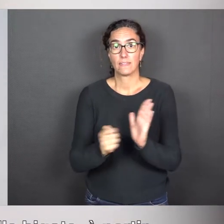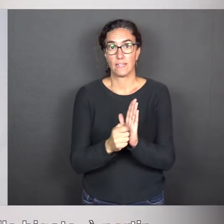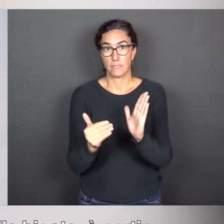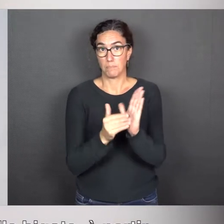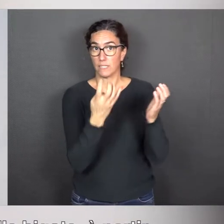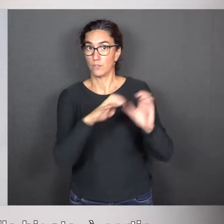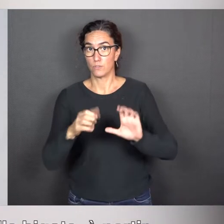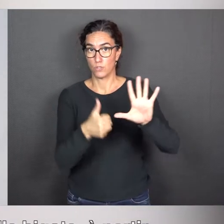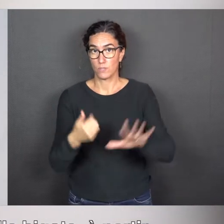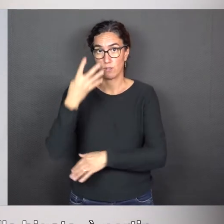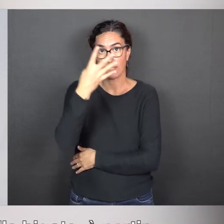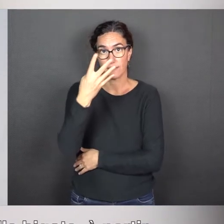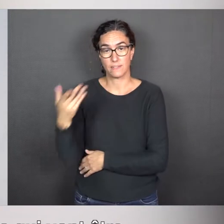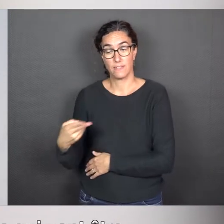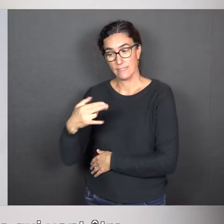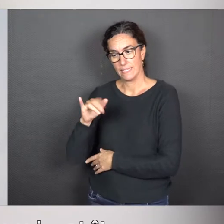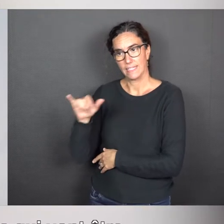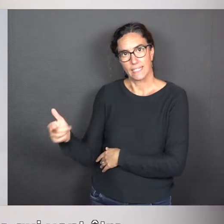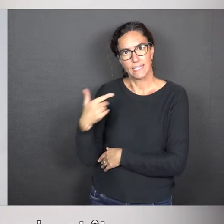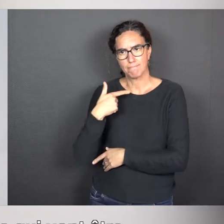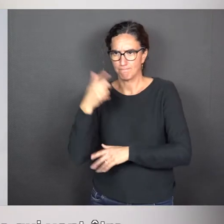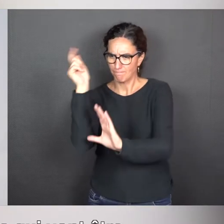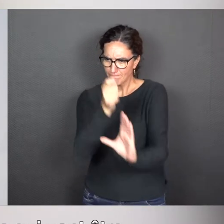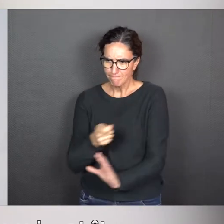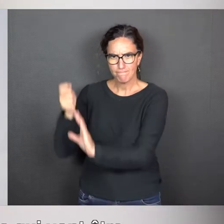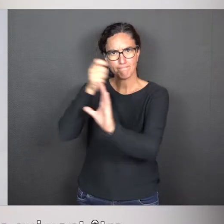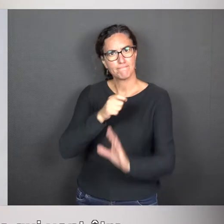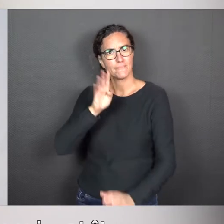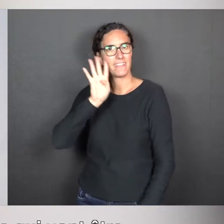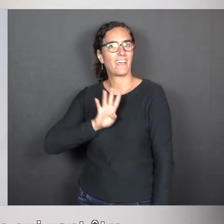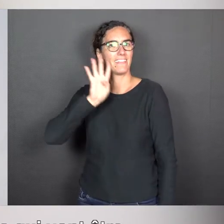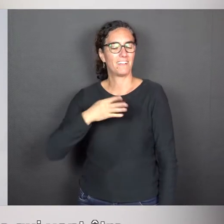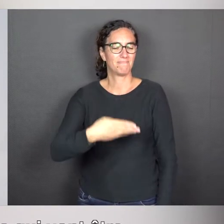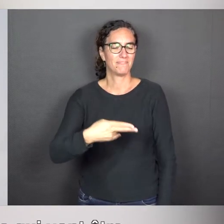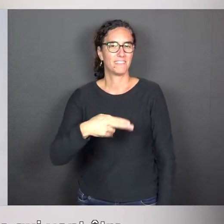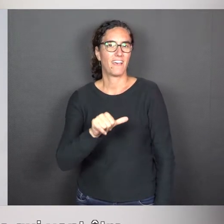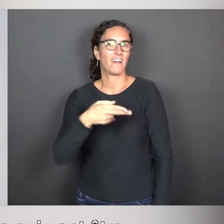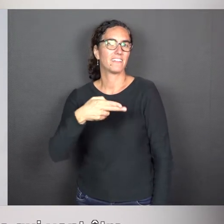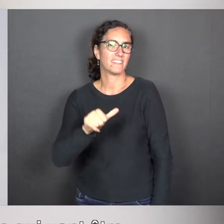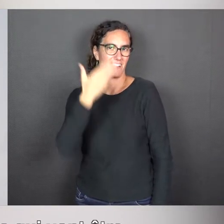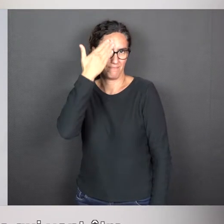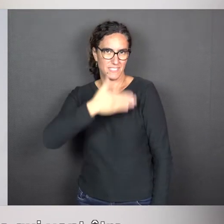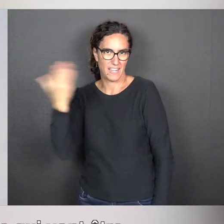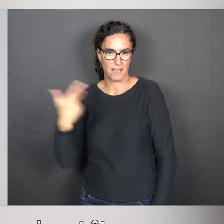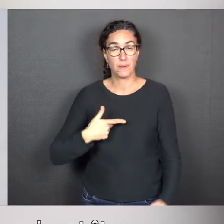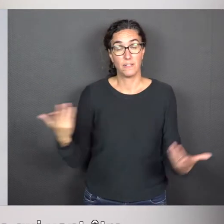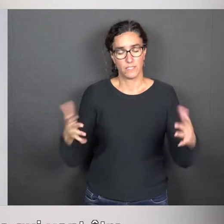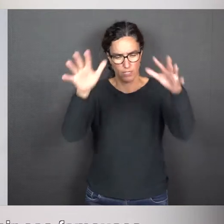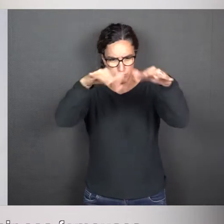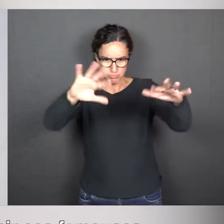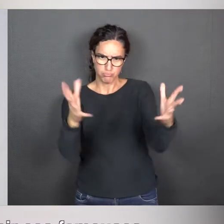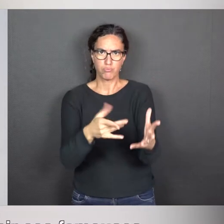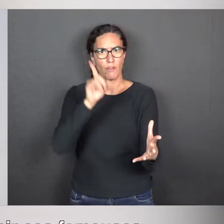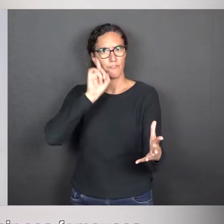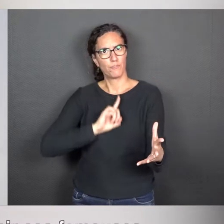Nikki va réaliser des nanas, donc des figures féminines qui vont être de plus en plus monumentales, de plus en plus